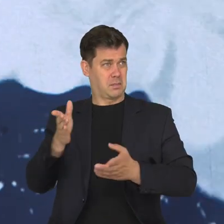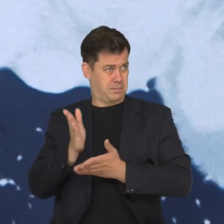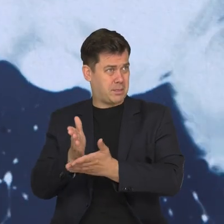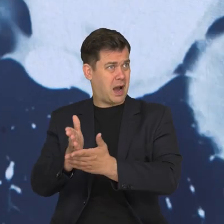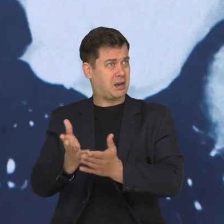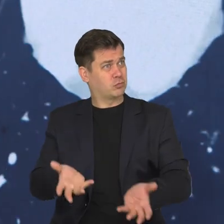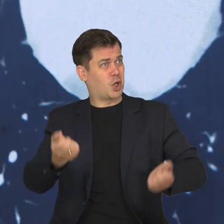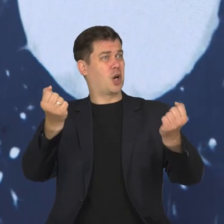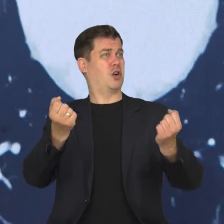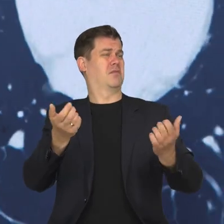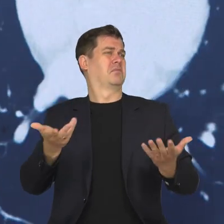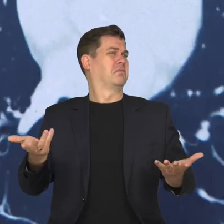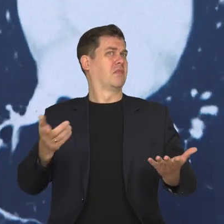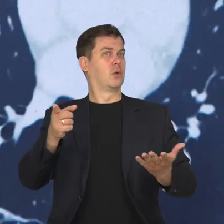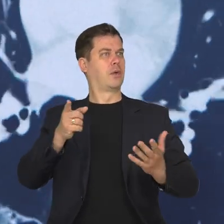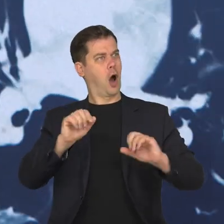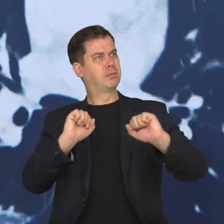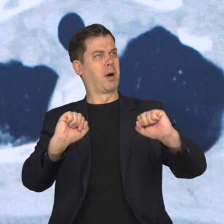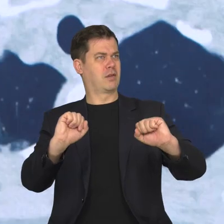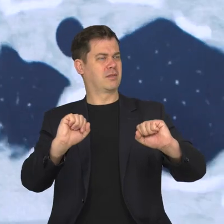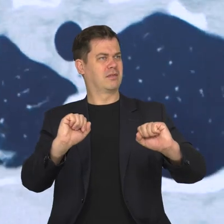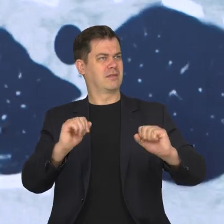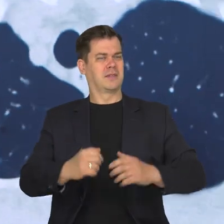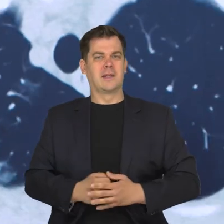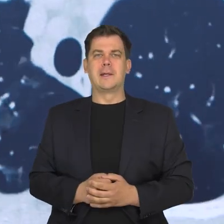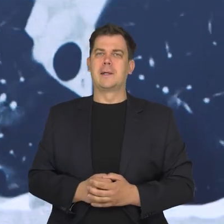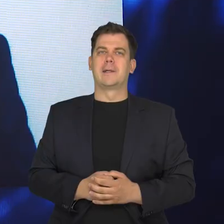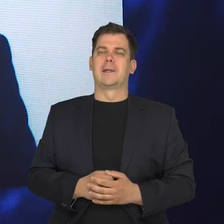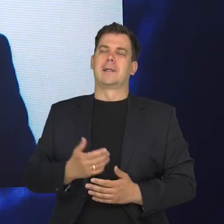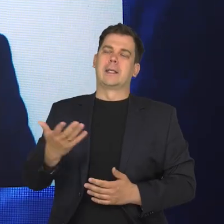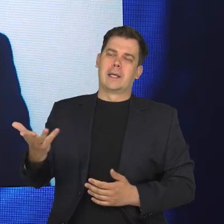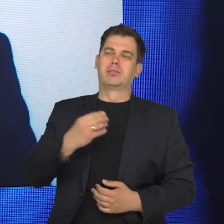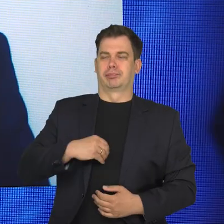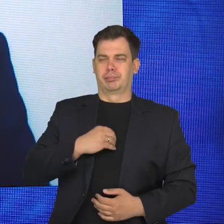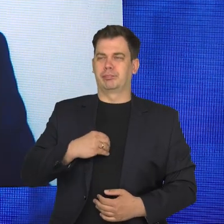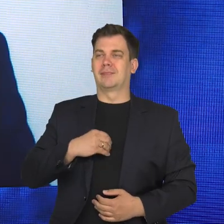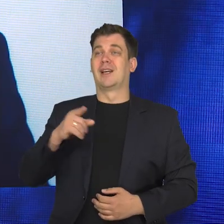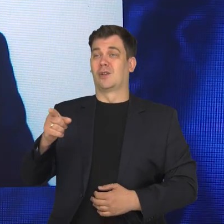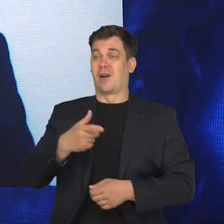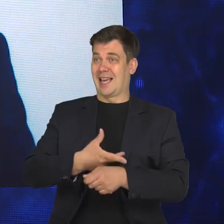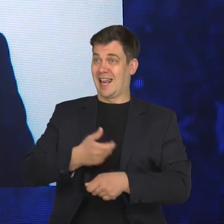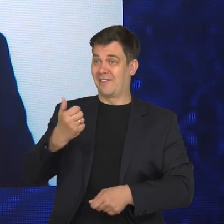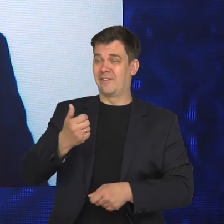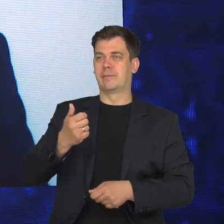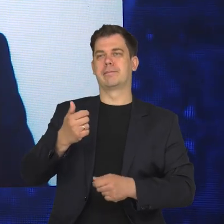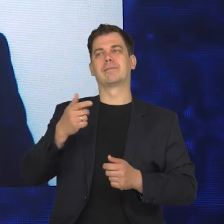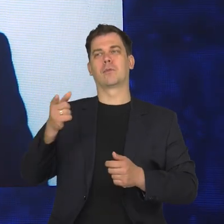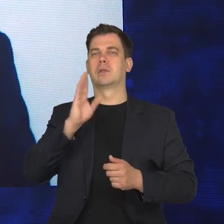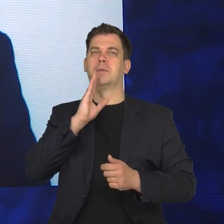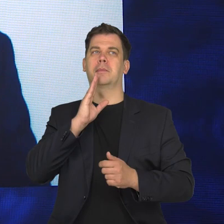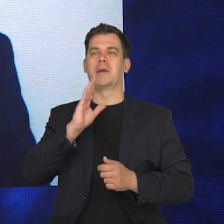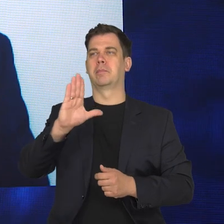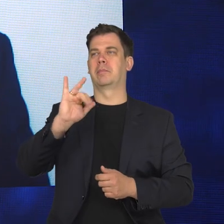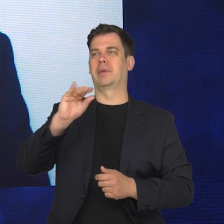pomoże tej osobie dotkniętej COVID-em? Czy nie uodpolni jej? No niestety. Ta surowica działa